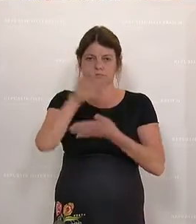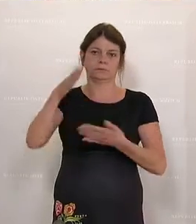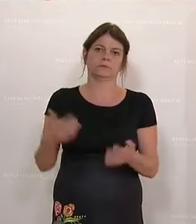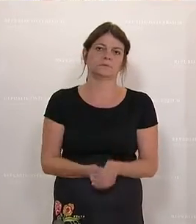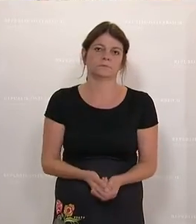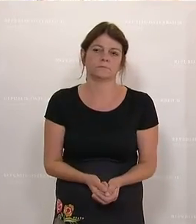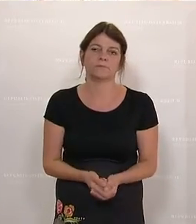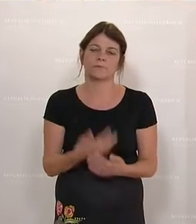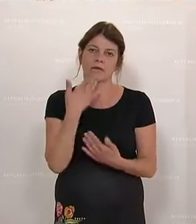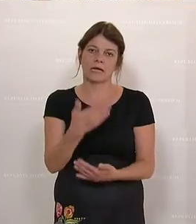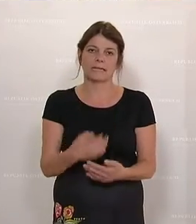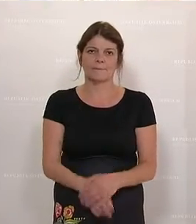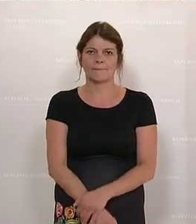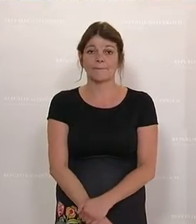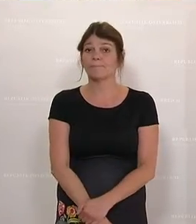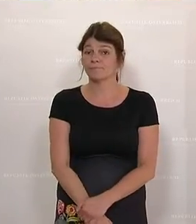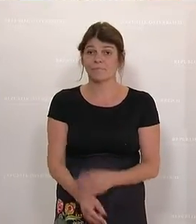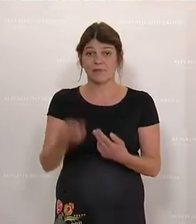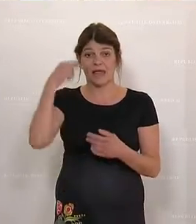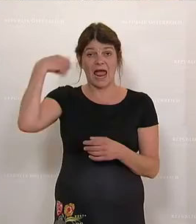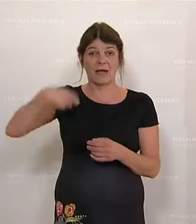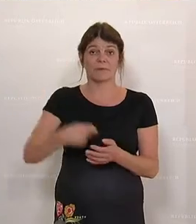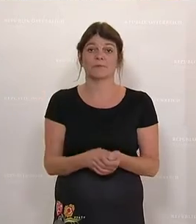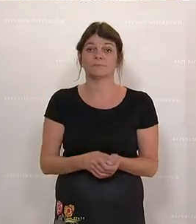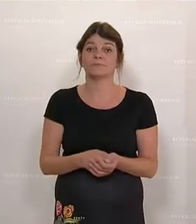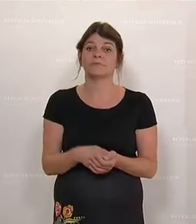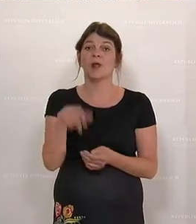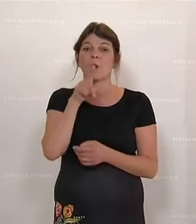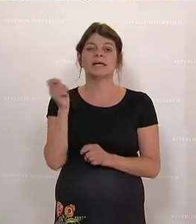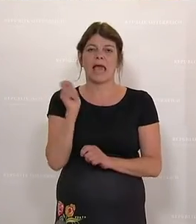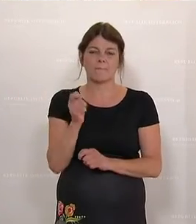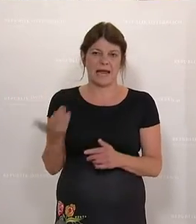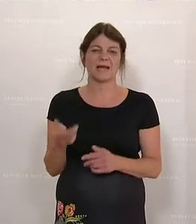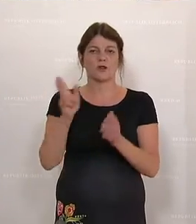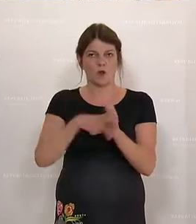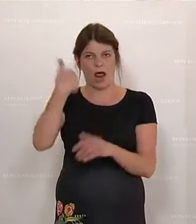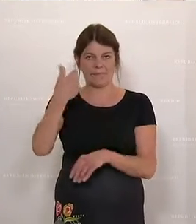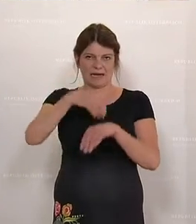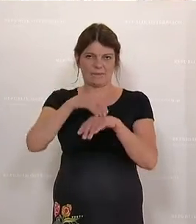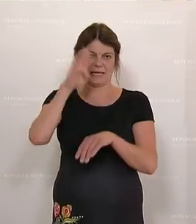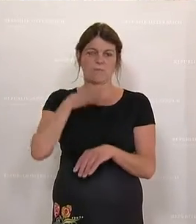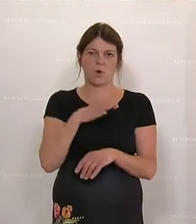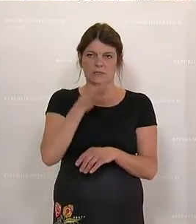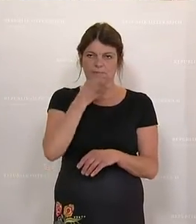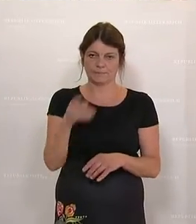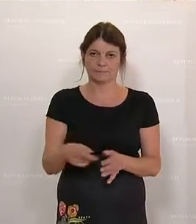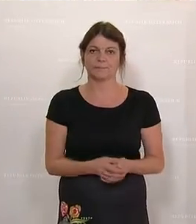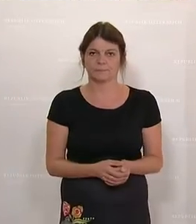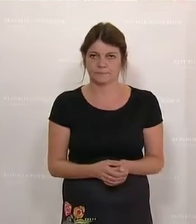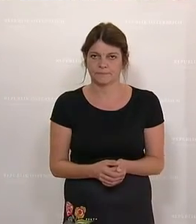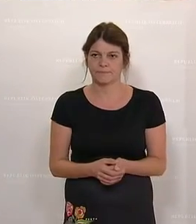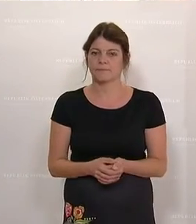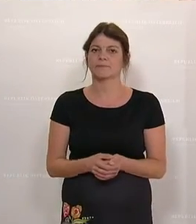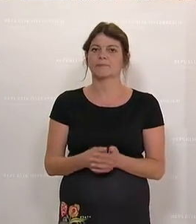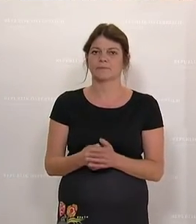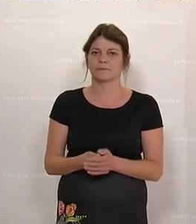Offensichtlich haben die Grünen noch ein bisschen Restredezeit. Es hat sich jetzt Lukas Hammer, der Energiesprecher der Grünen, zum zweiten Mal in dieser